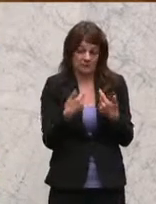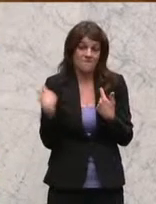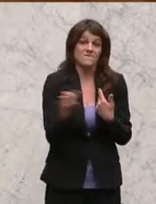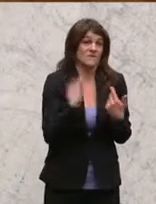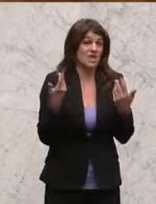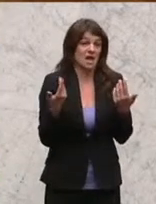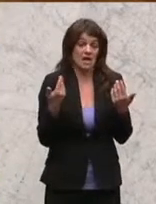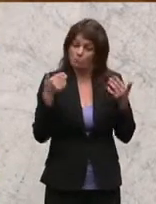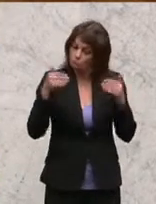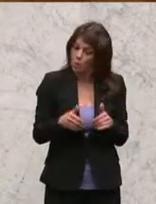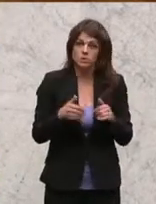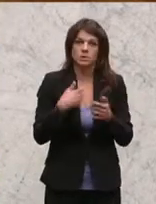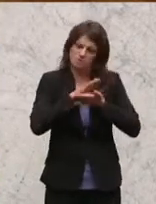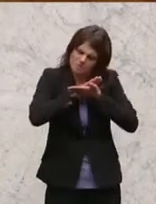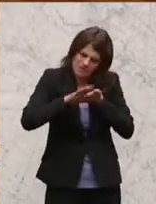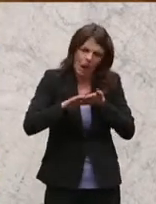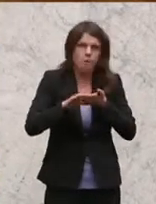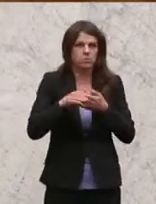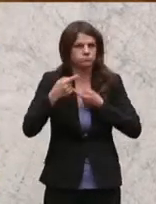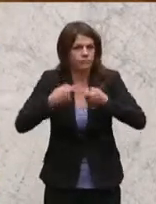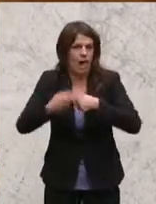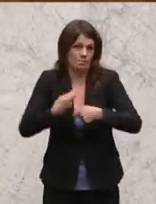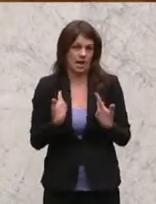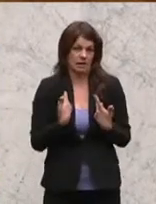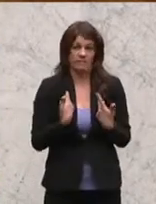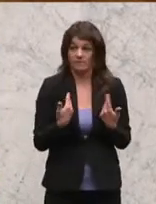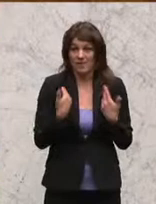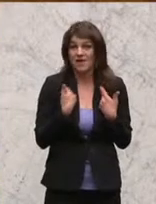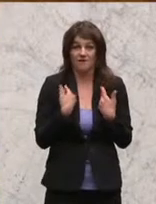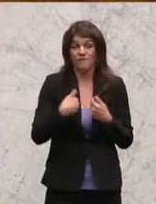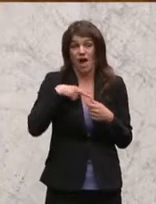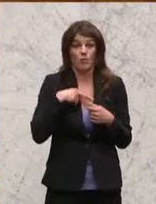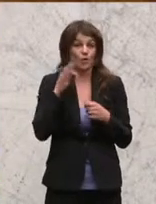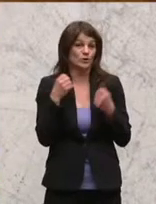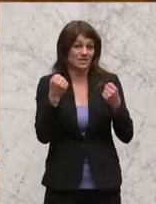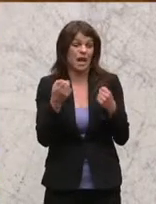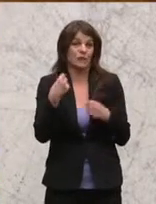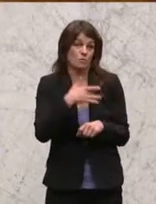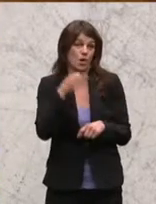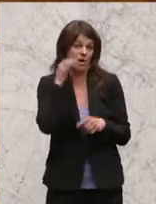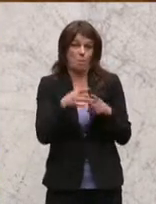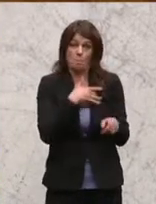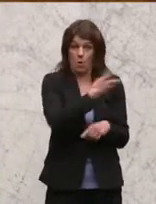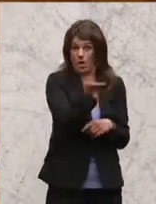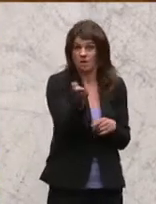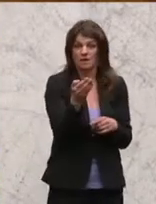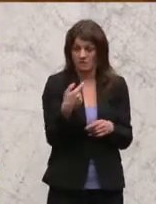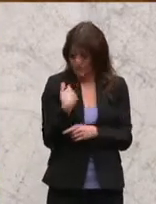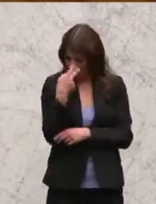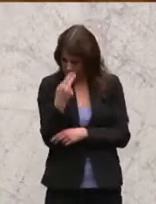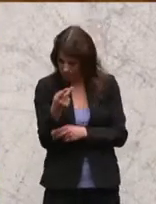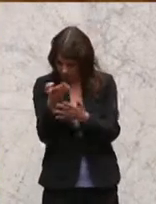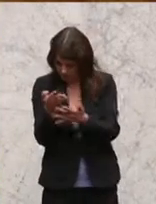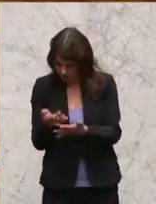hier sorgfältig vorzugehen. Wir sind für die Sicherheit der Bürgerinnen und Bürger zuständig und wir müssen die richtigen Schlüsse